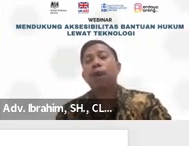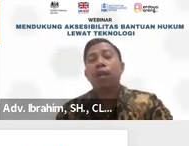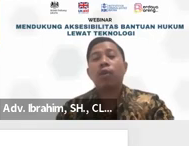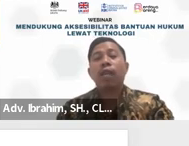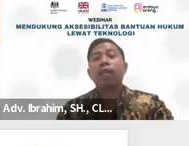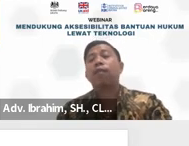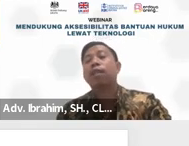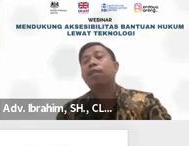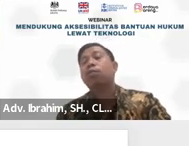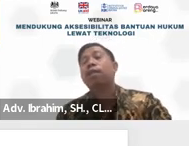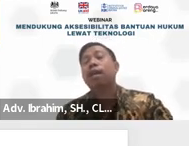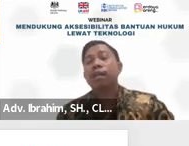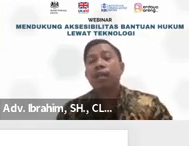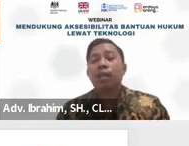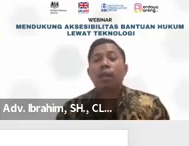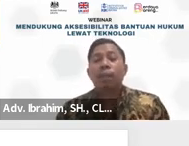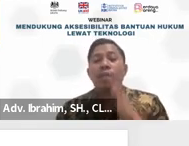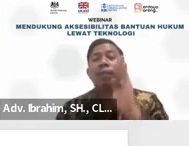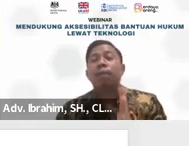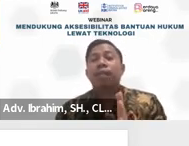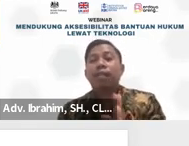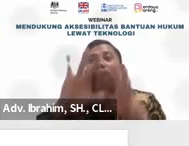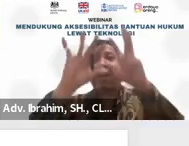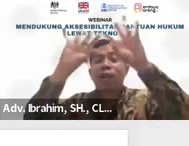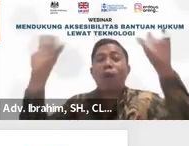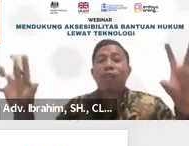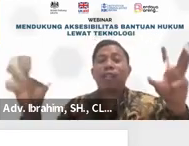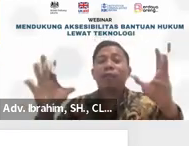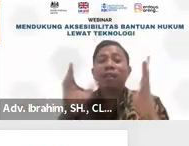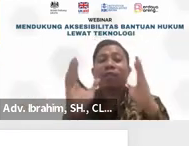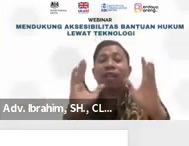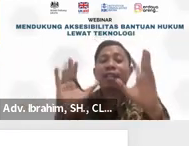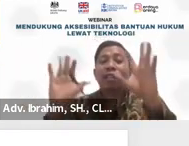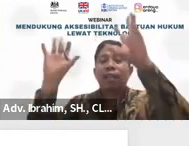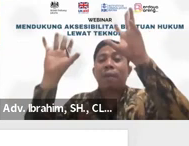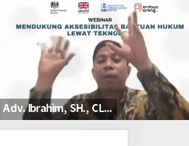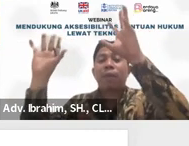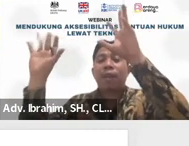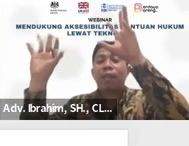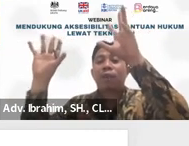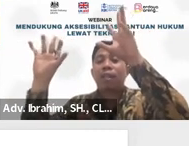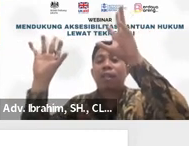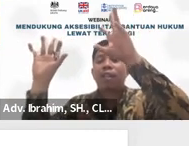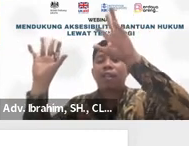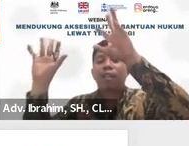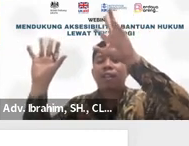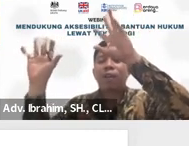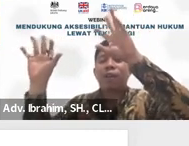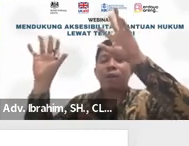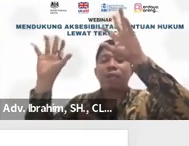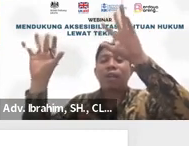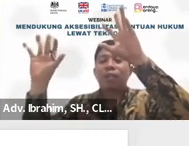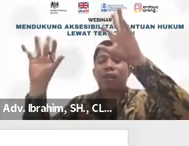individual kode etik advokat itu menjadi prinsip jadi kalau meng-coding itu kan sebenarnya bagaimana aturan ini di